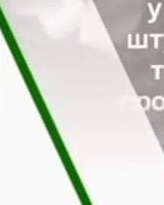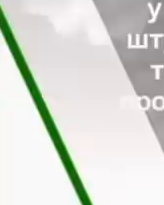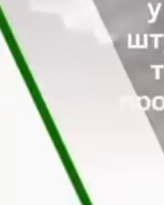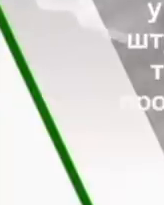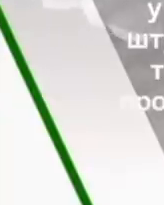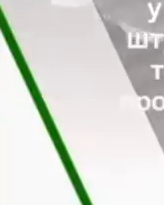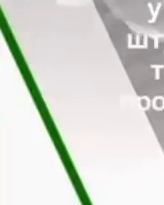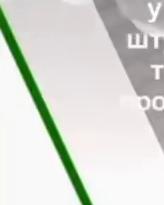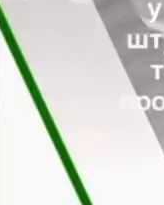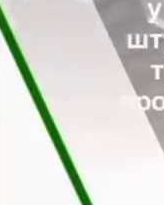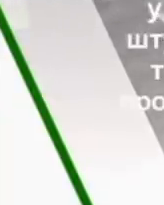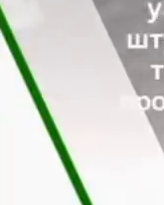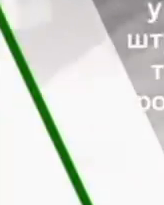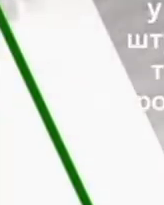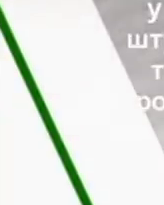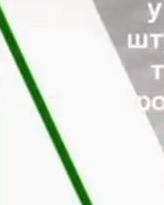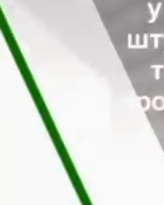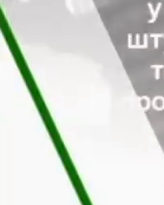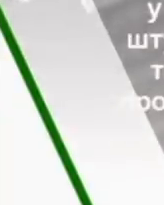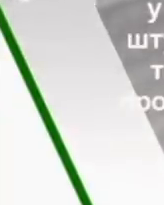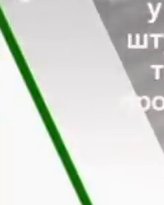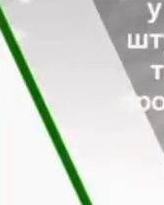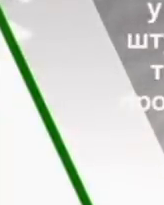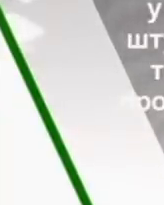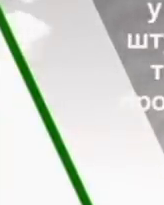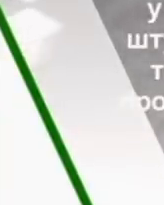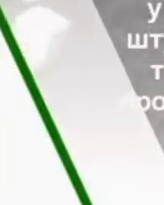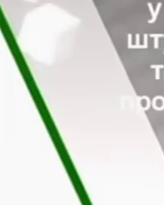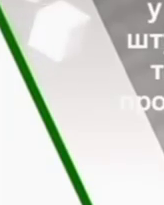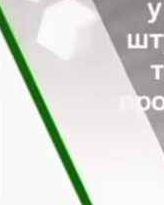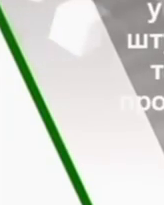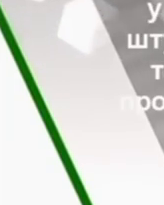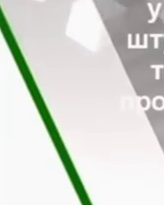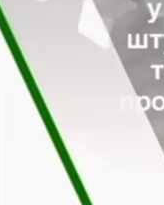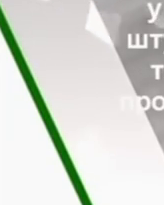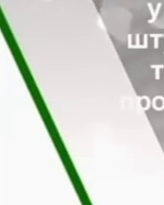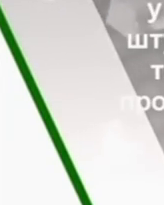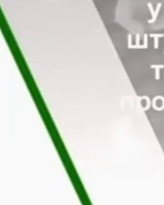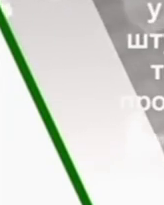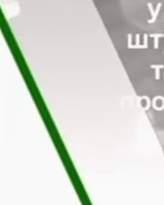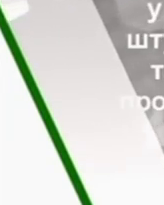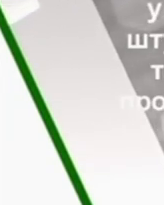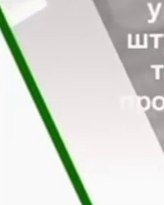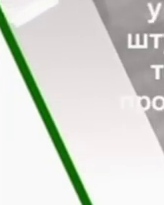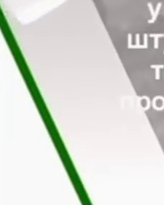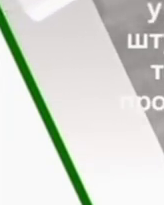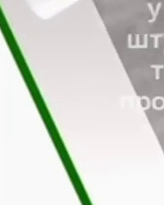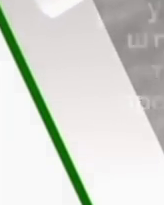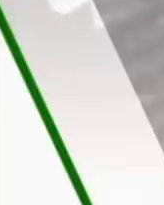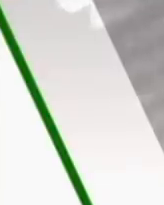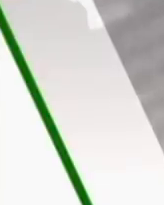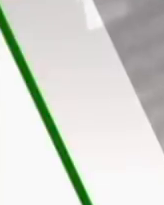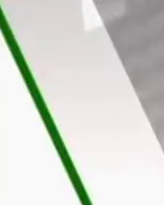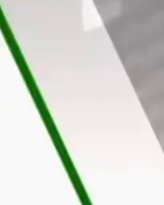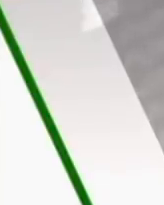дії ТОВ НВО Континент Плюс у печері Такі як створення штучного входу, поглиблення та розширення коридорів, прокладення освітлення То,